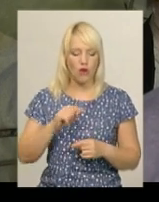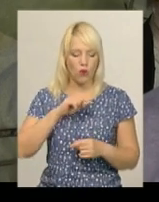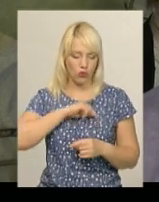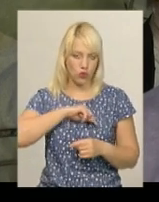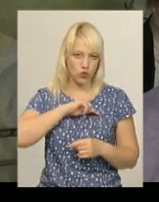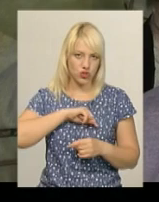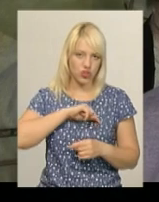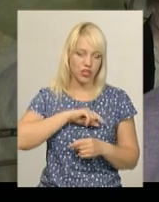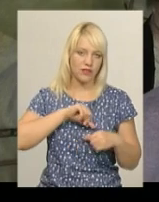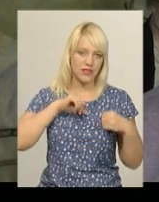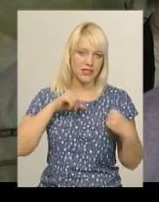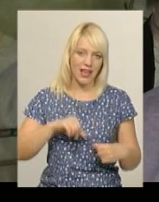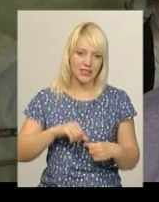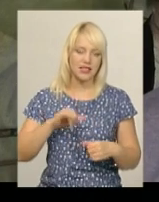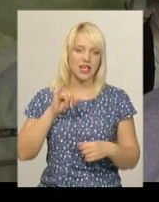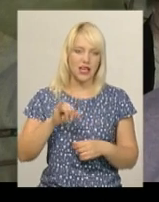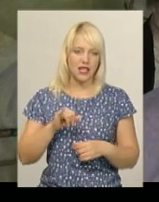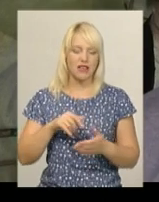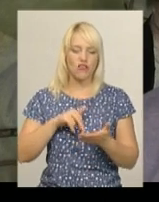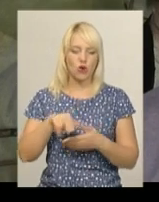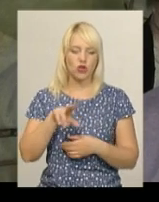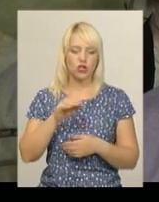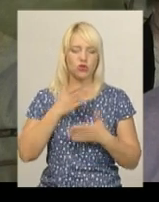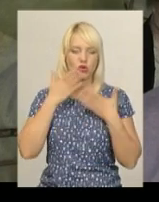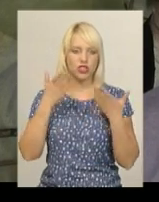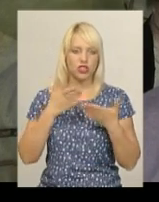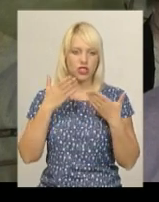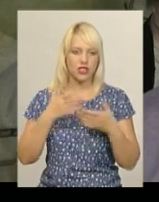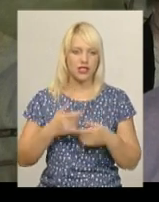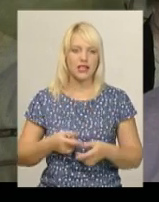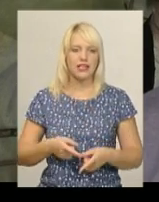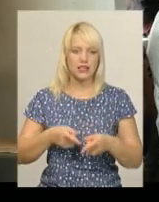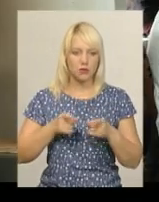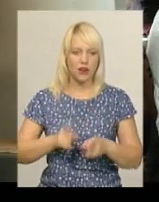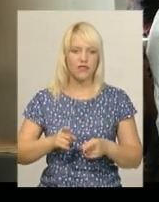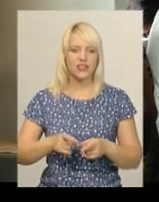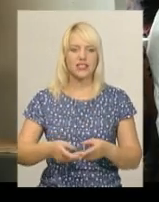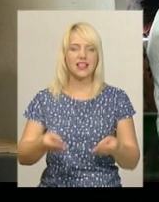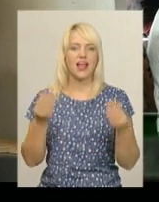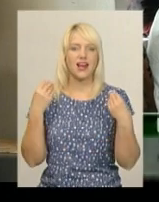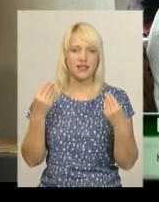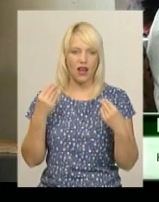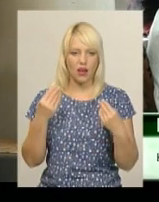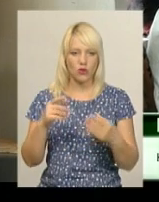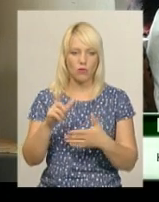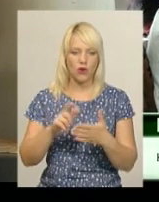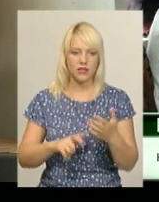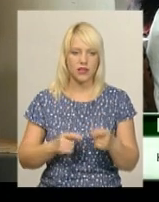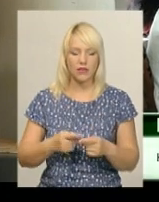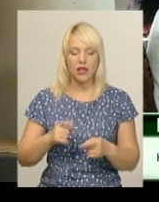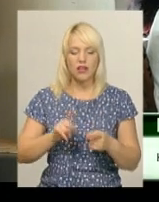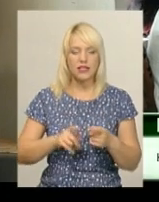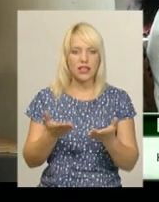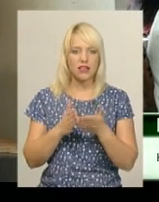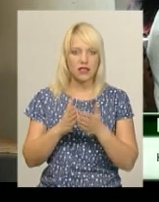серці, і виходити до читача справді з елітарною поезією. У поетичну збірку «Вибране» Павло Гірник